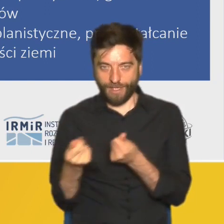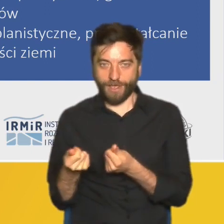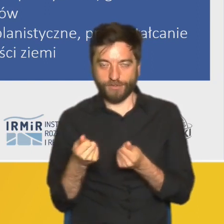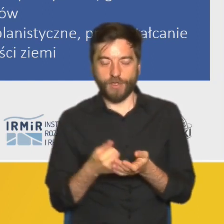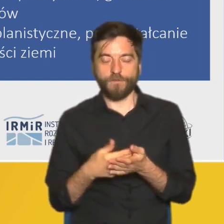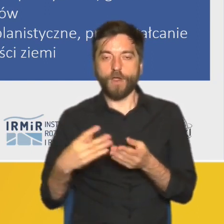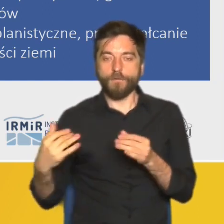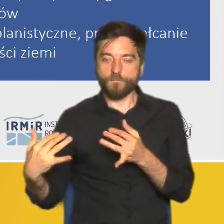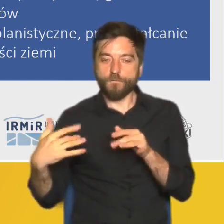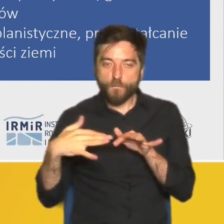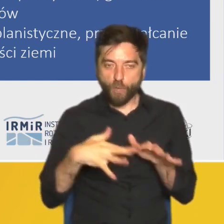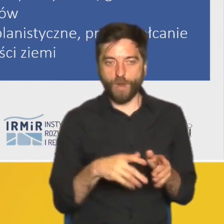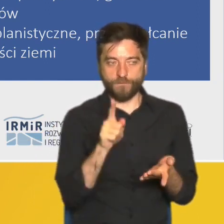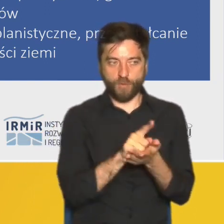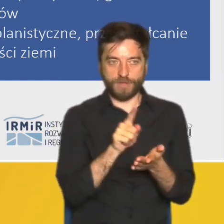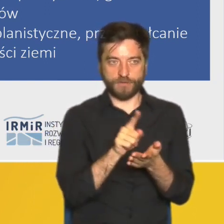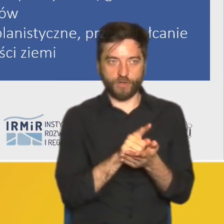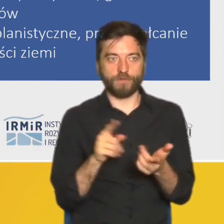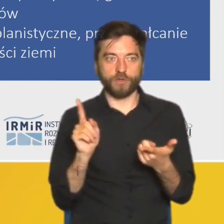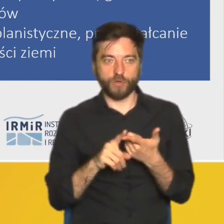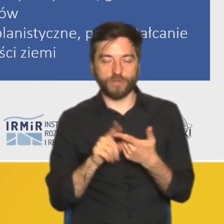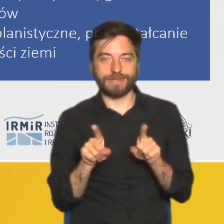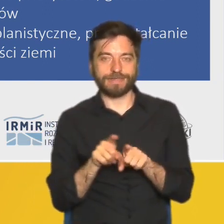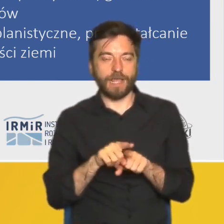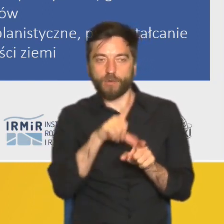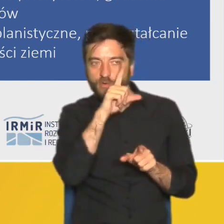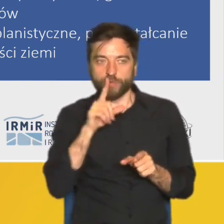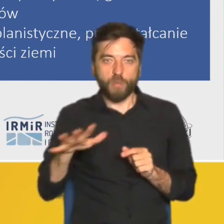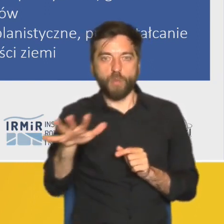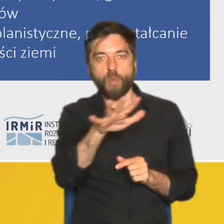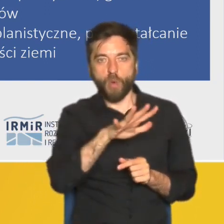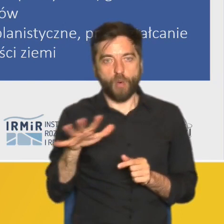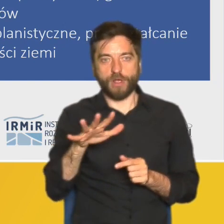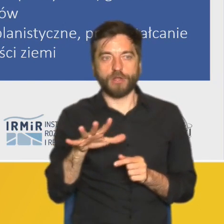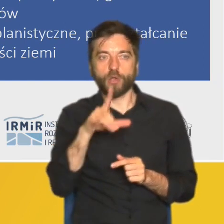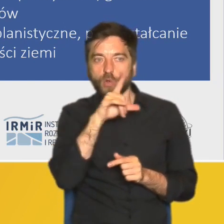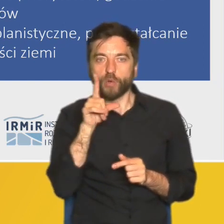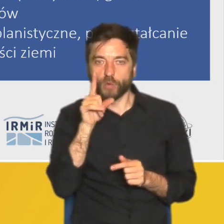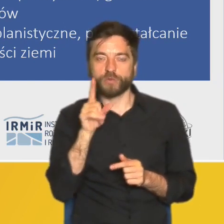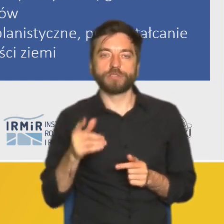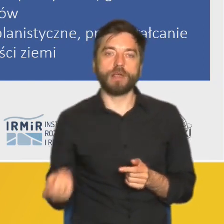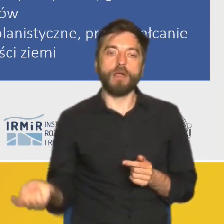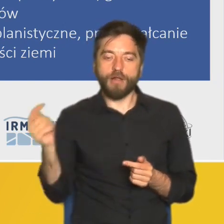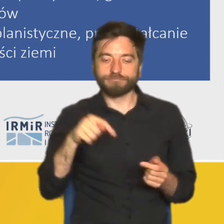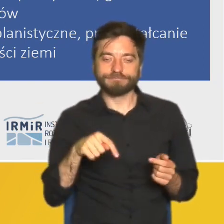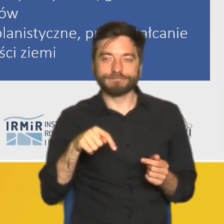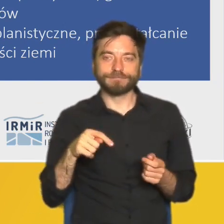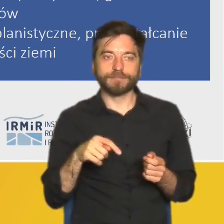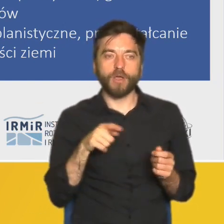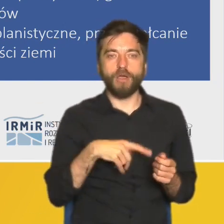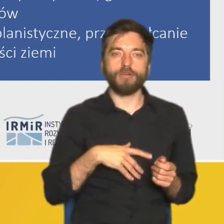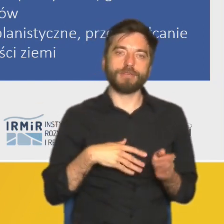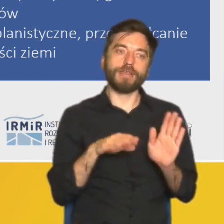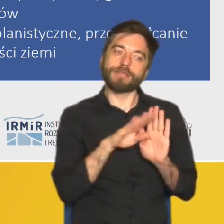wpływy z podatków, ale też pewne kwestie kapitału społecznego. Bardzo często było podnoszone to, że osoby, które się sprowadzają, mają np. troszeczkę wyższe